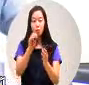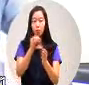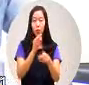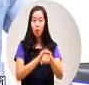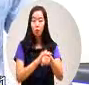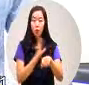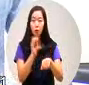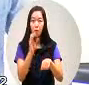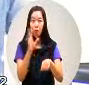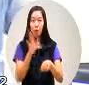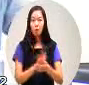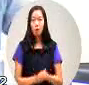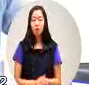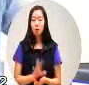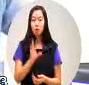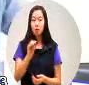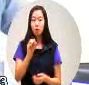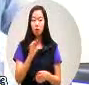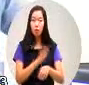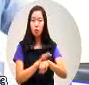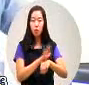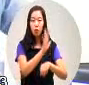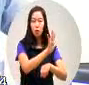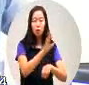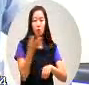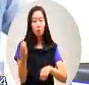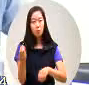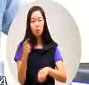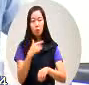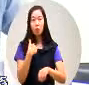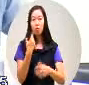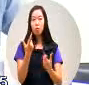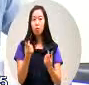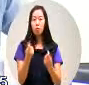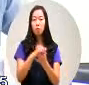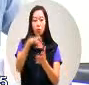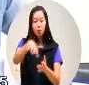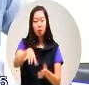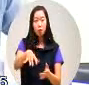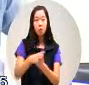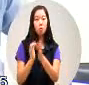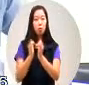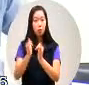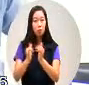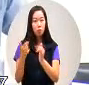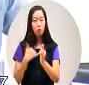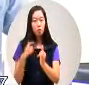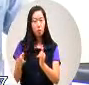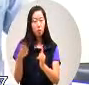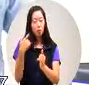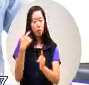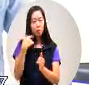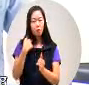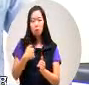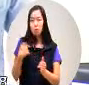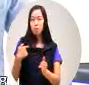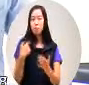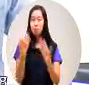或者有效没有效我们地方上的人最清楚了